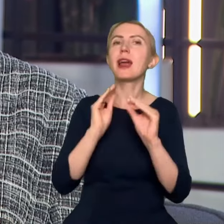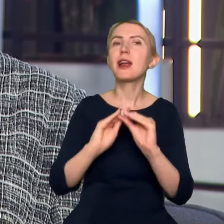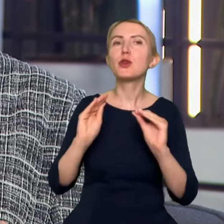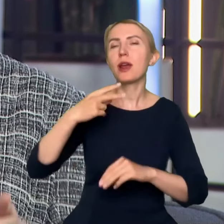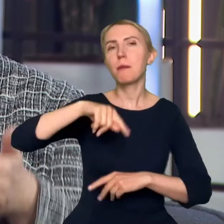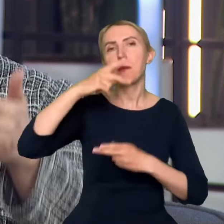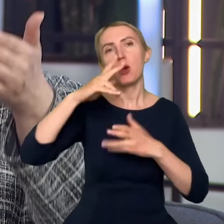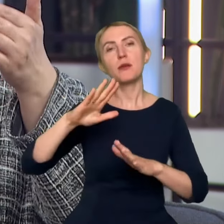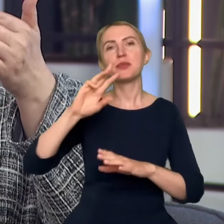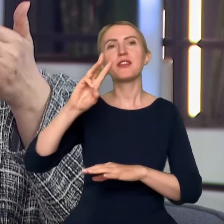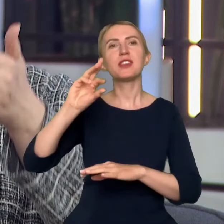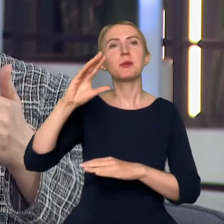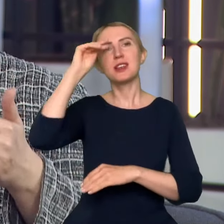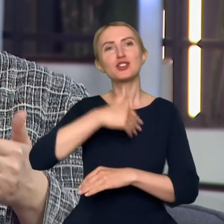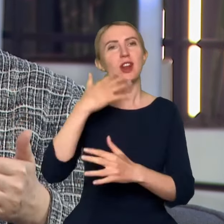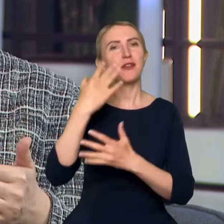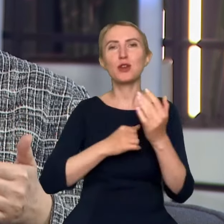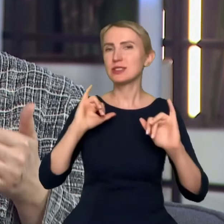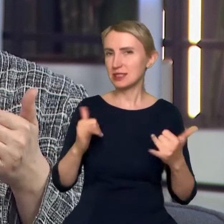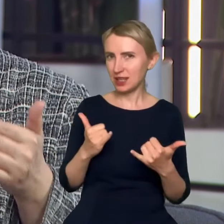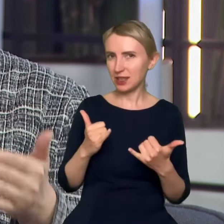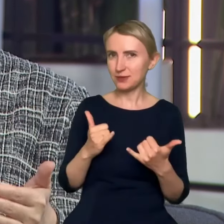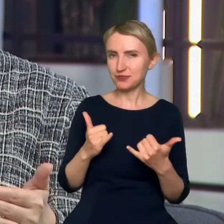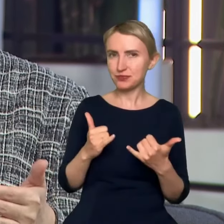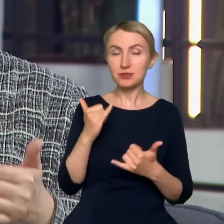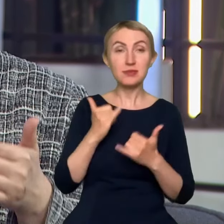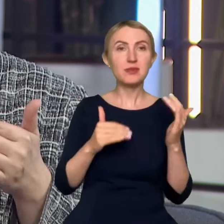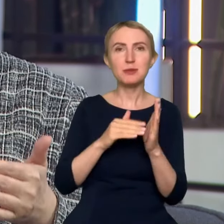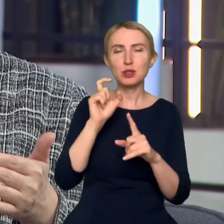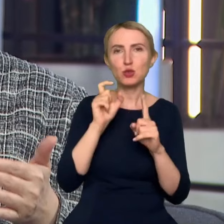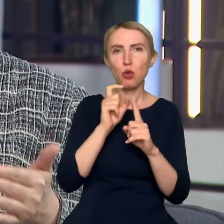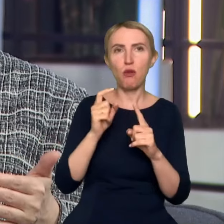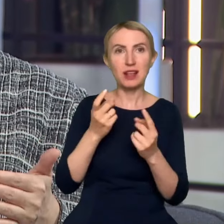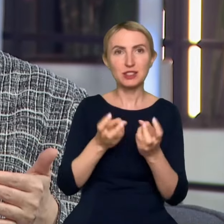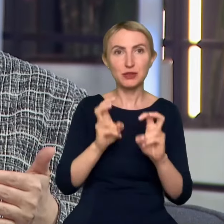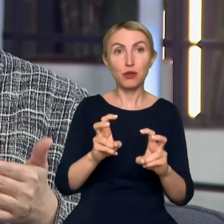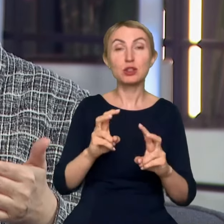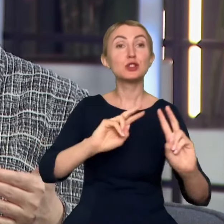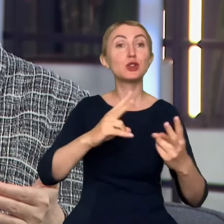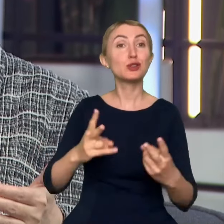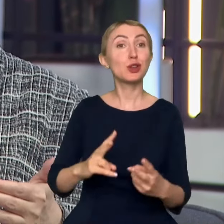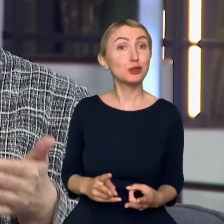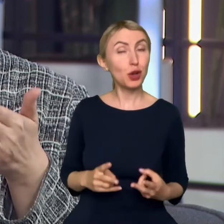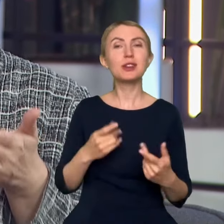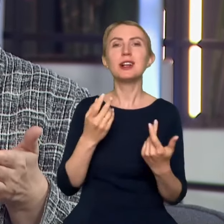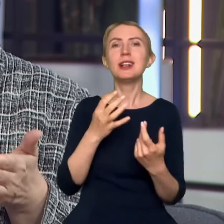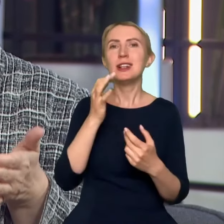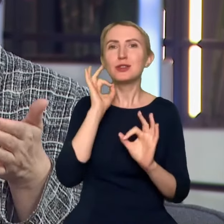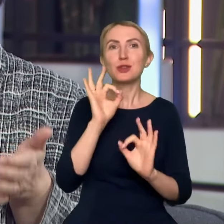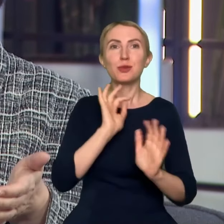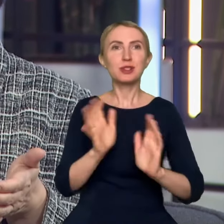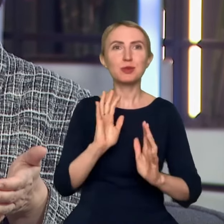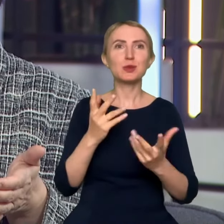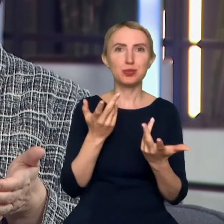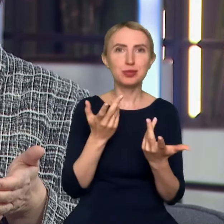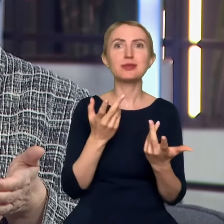Wikipedię w szkole, ponieważ jeżeli trzeba stworzyć hasło i dobrać do niego źródła, to to jest znakomite ćwiczenie na krytyczne myślenie. Trzeba zdecydować,